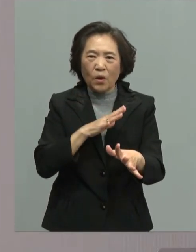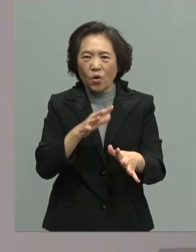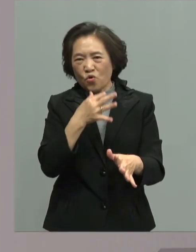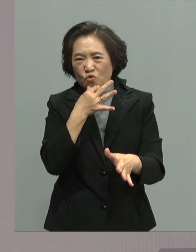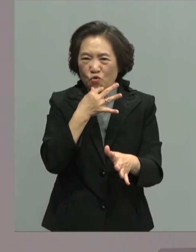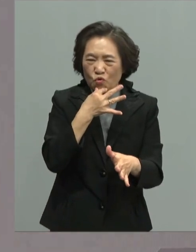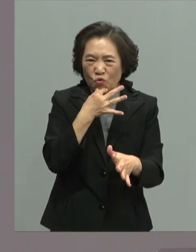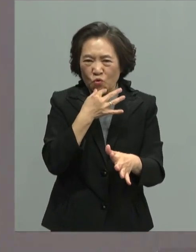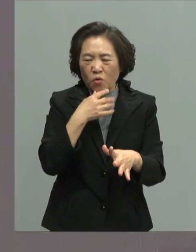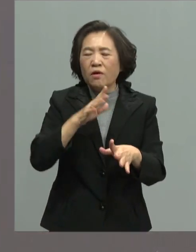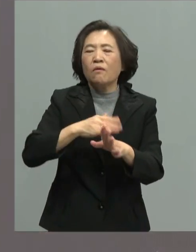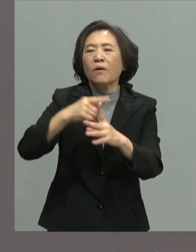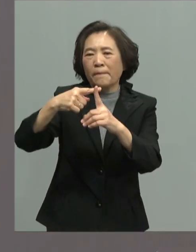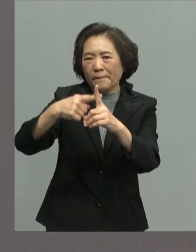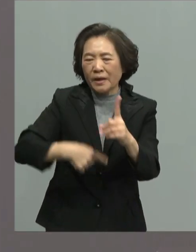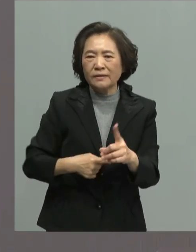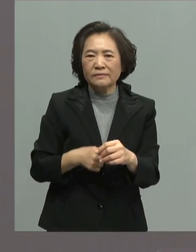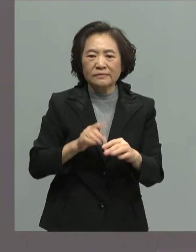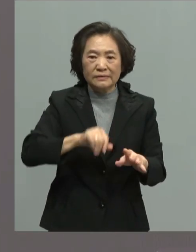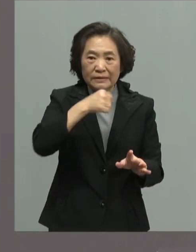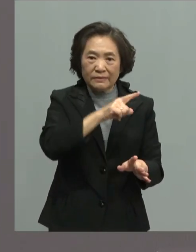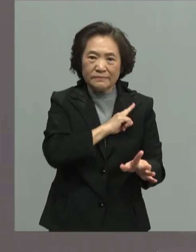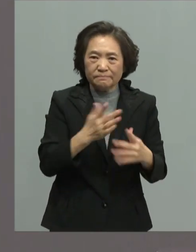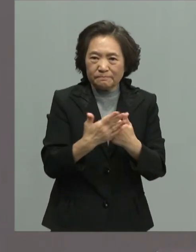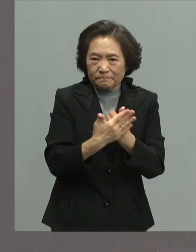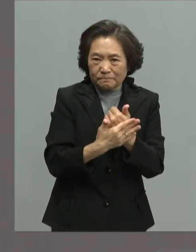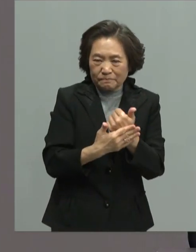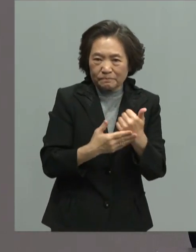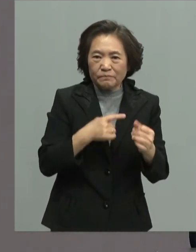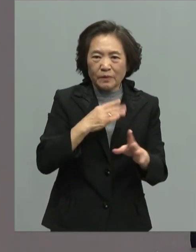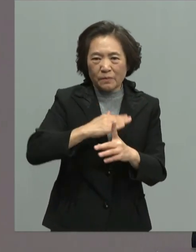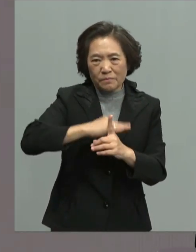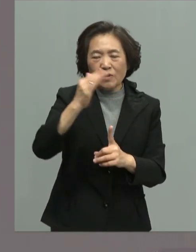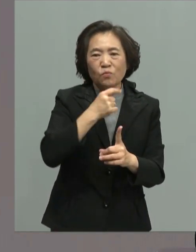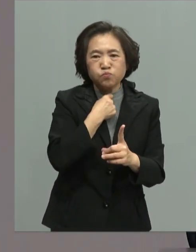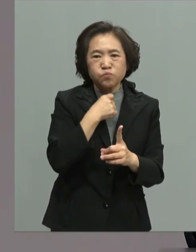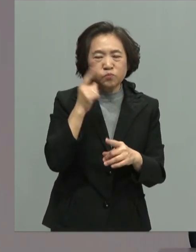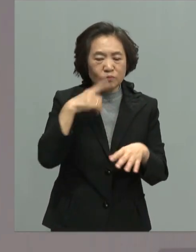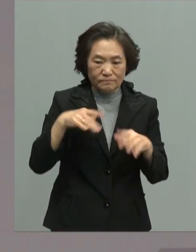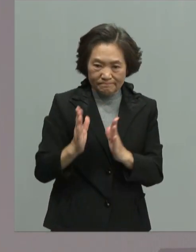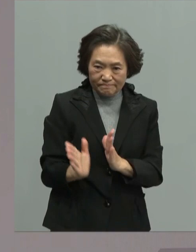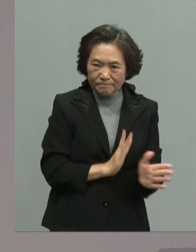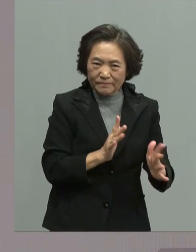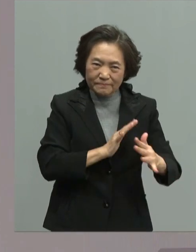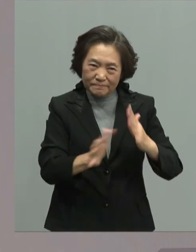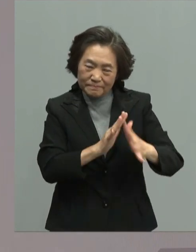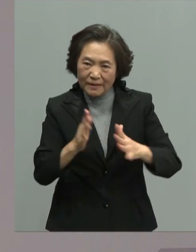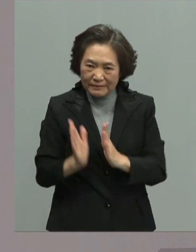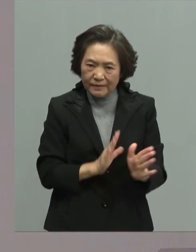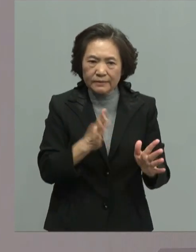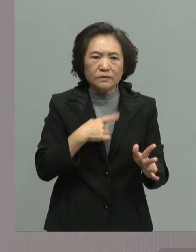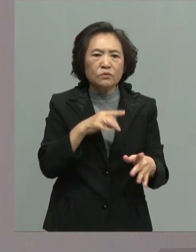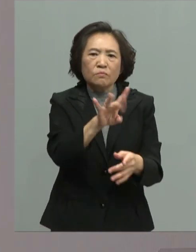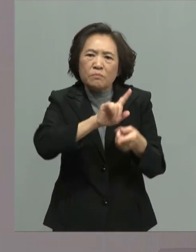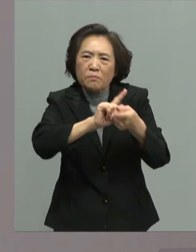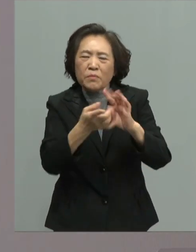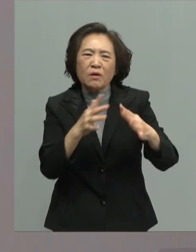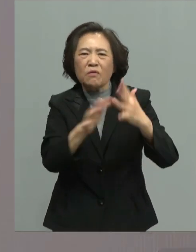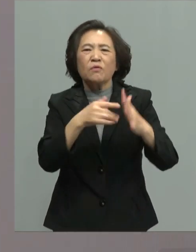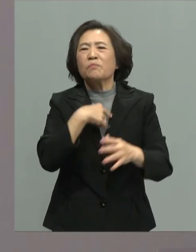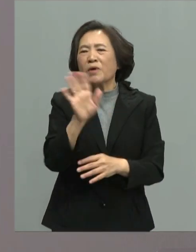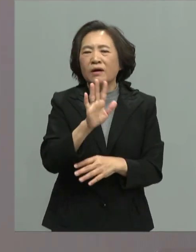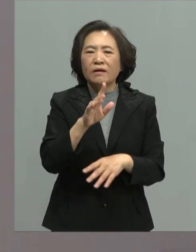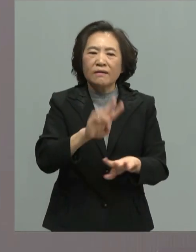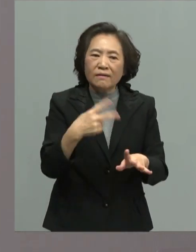让我们台湾的自我防卫能力也能提升备战不隐战同时两岸不断的